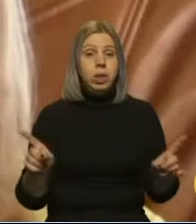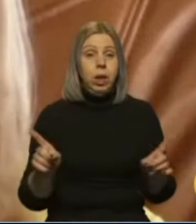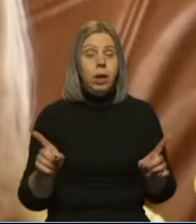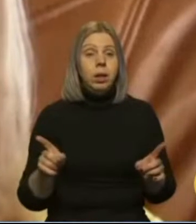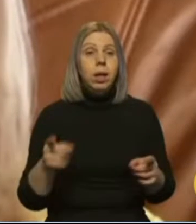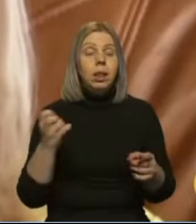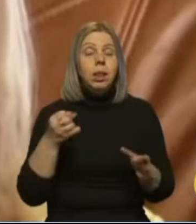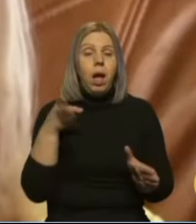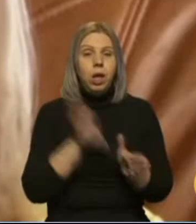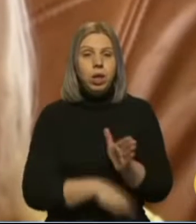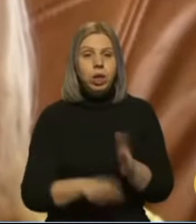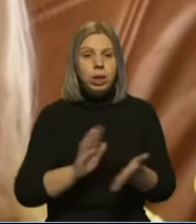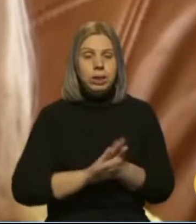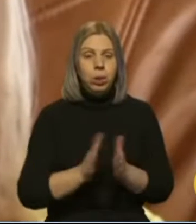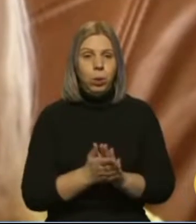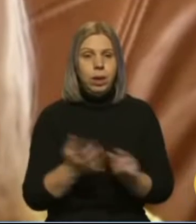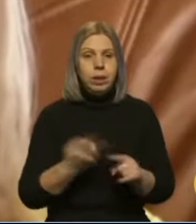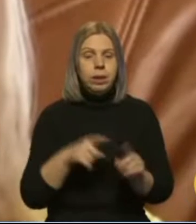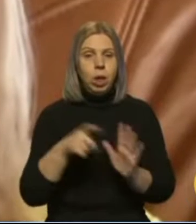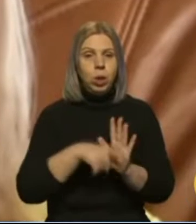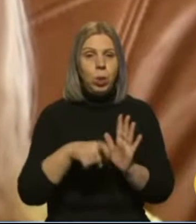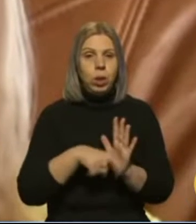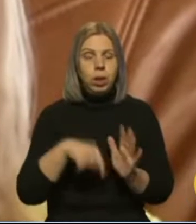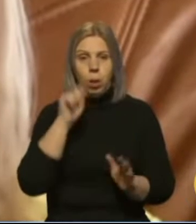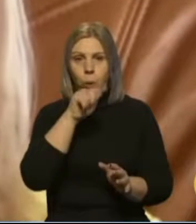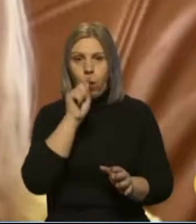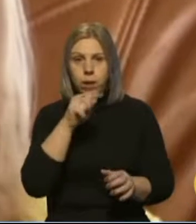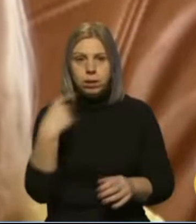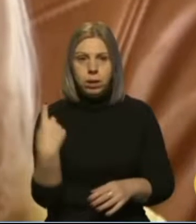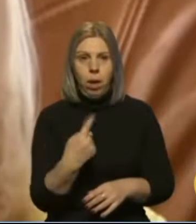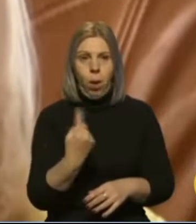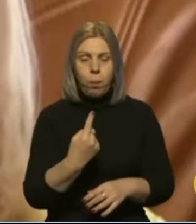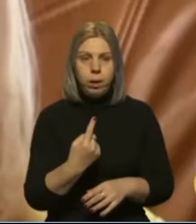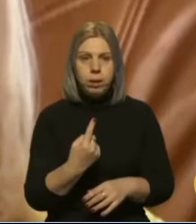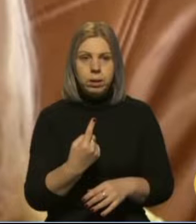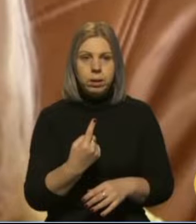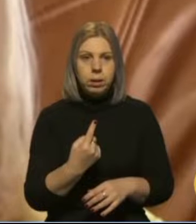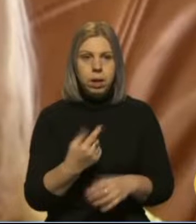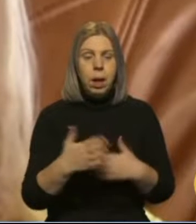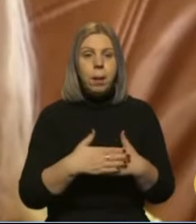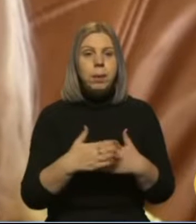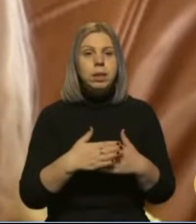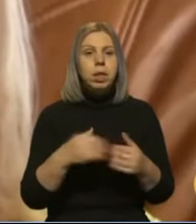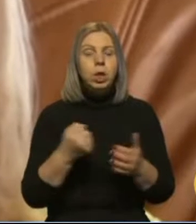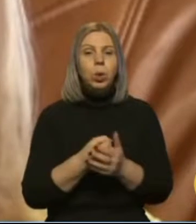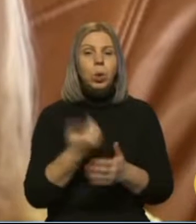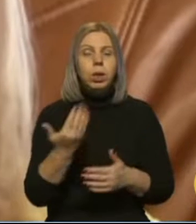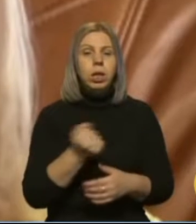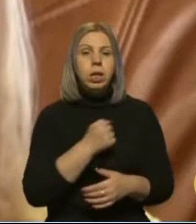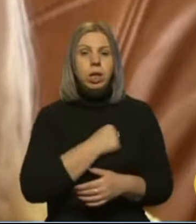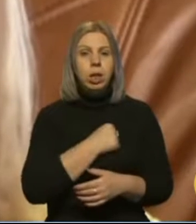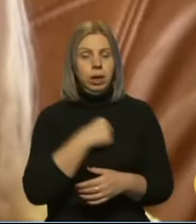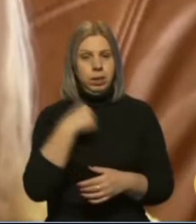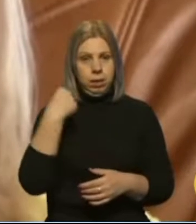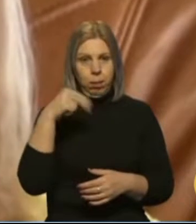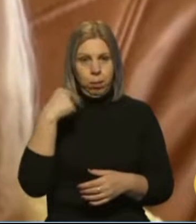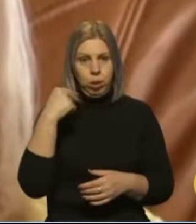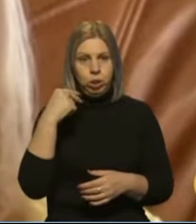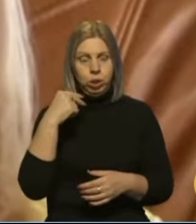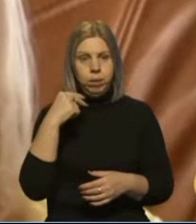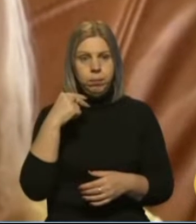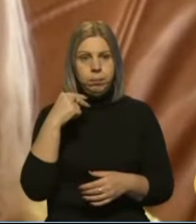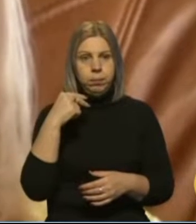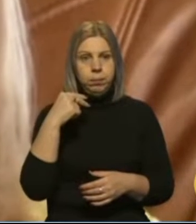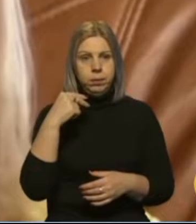Звичайно, найгірша ситуація – це Донецька, Луганська області. Близькі до них, на жаль, Запоріжжя,